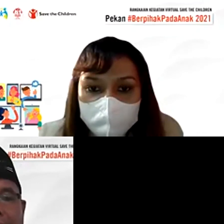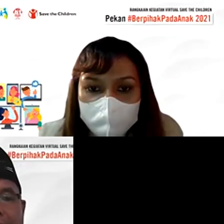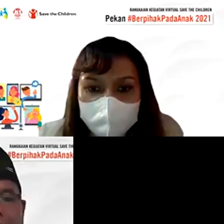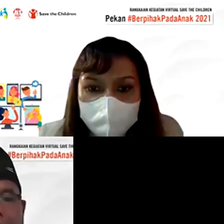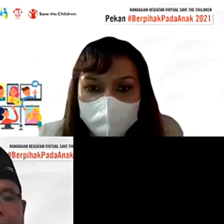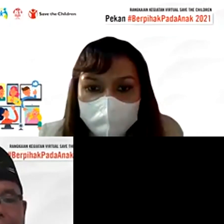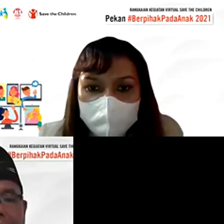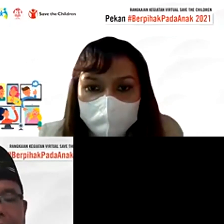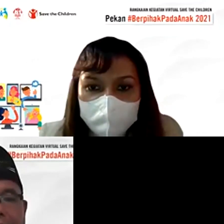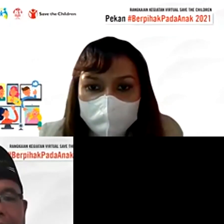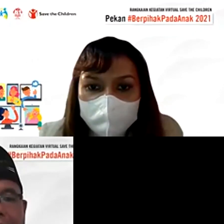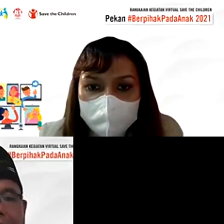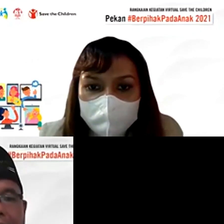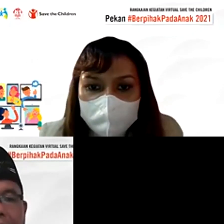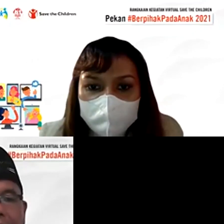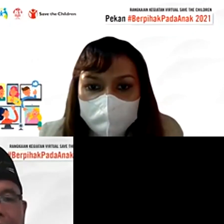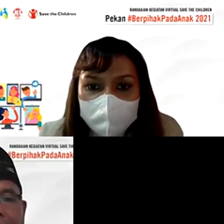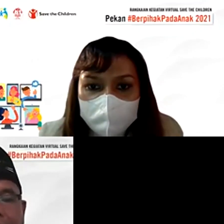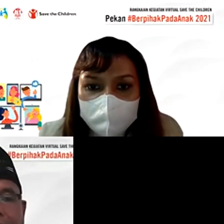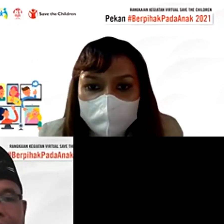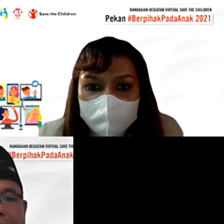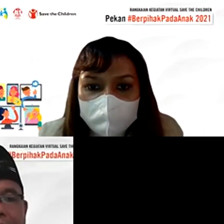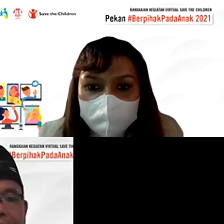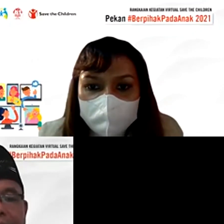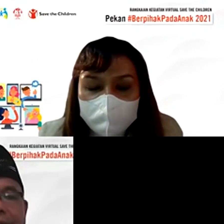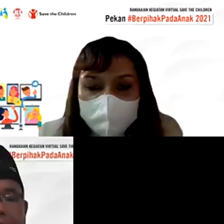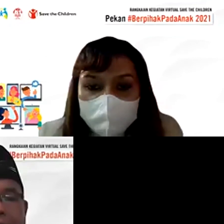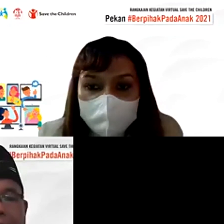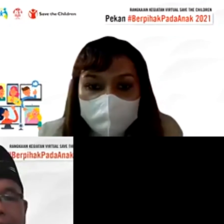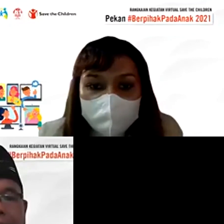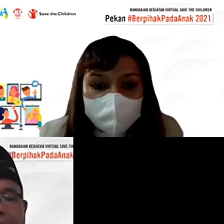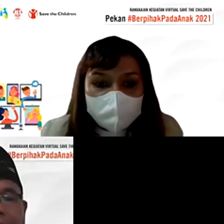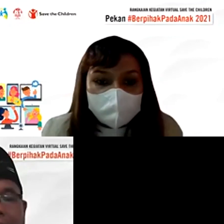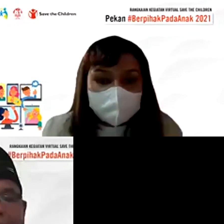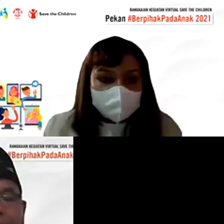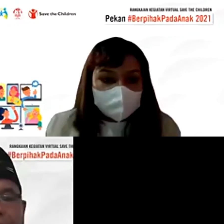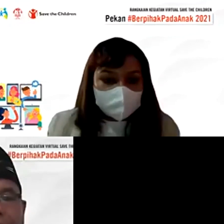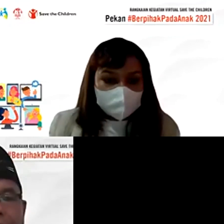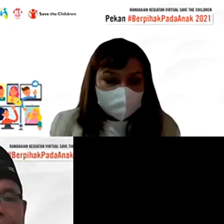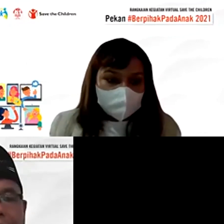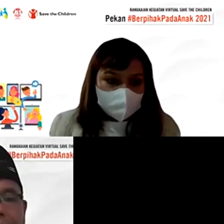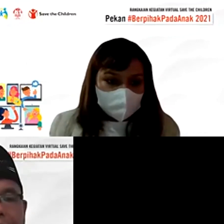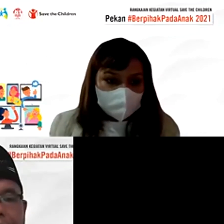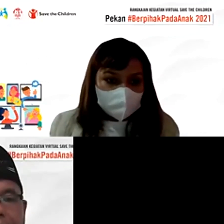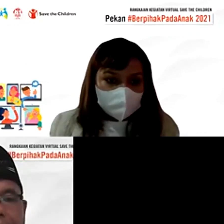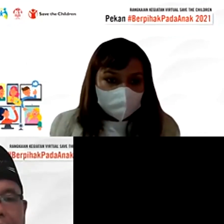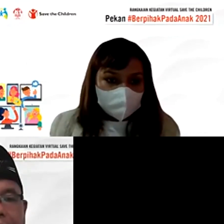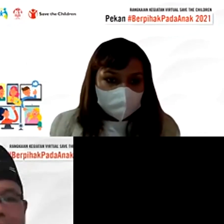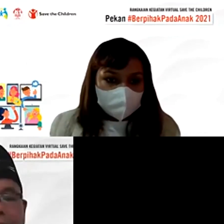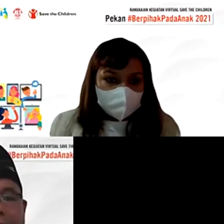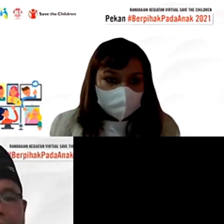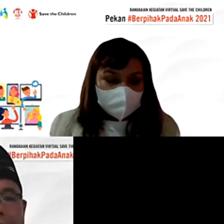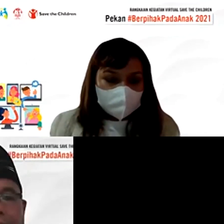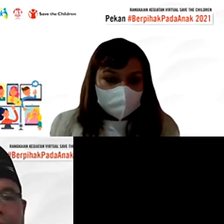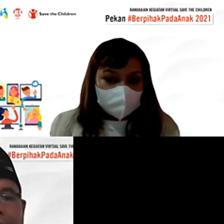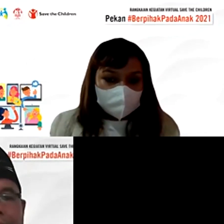-anak ini memang bisa dirasakan tingkat stresnya lebih tinggi tetapi apapun itu pada prinsipnya kita akan